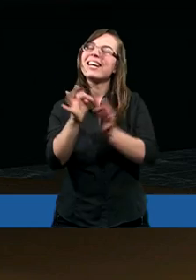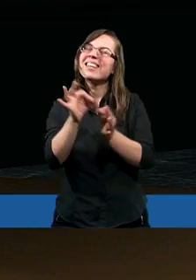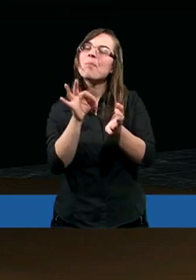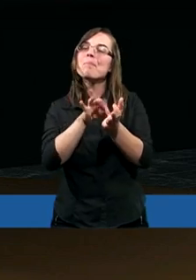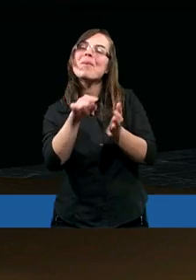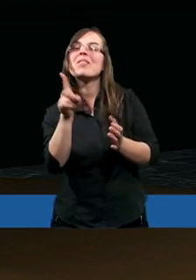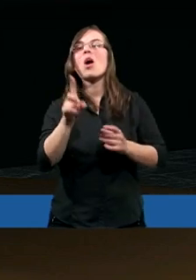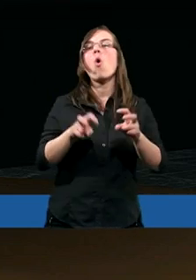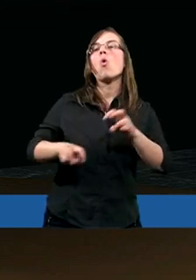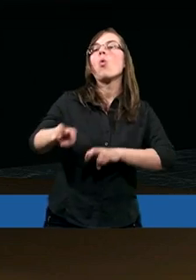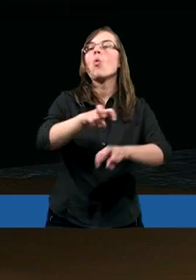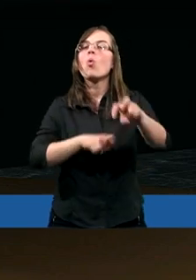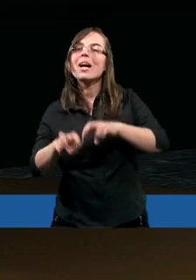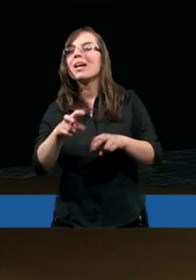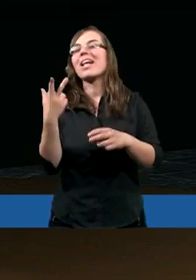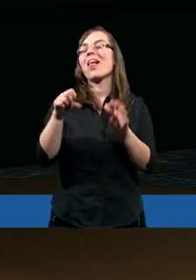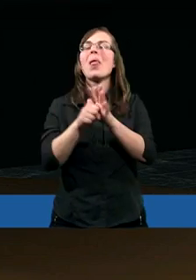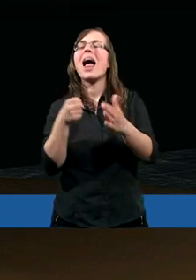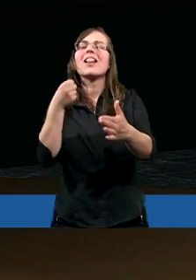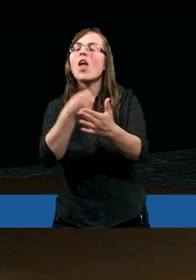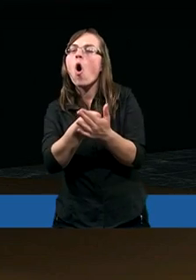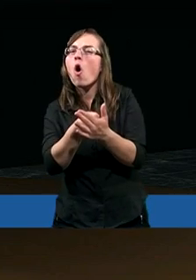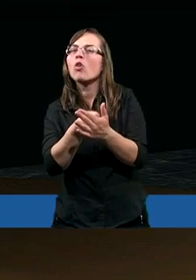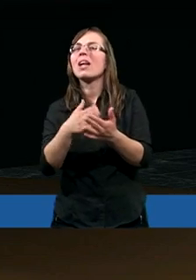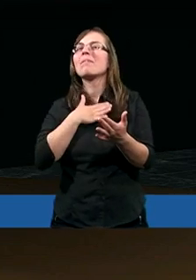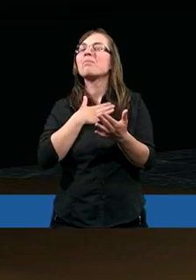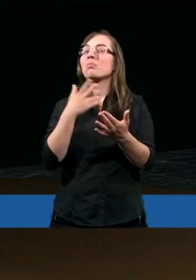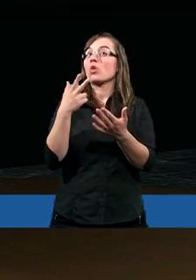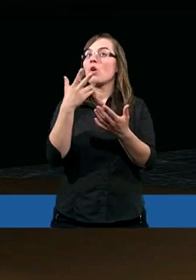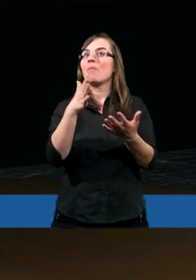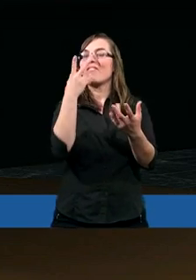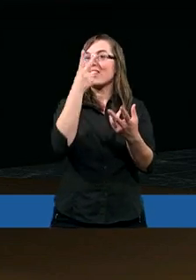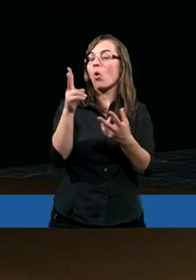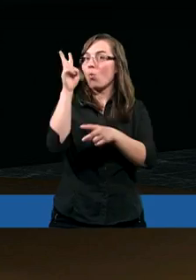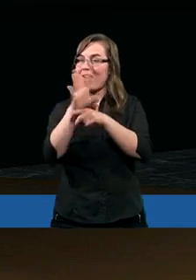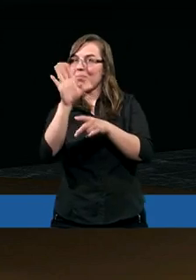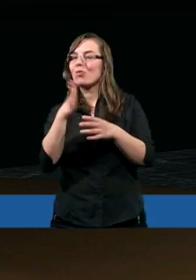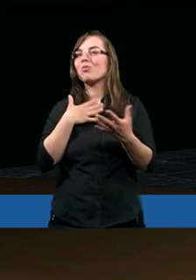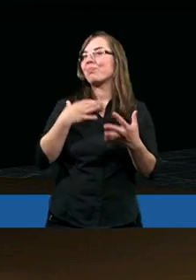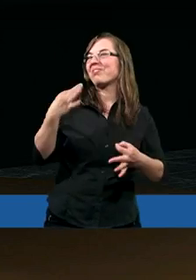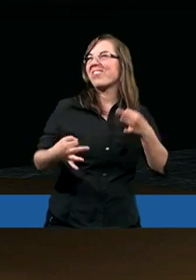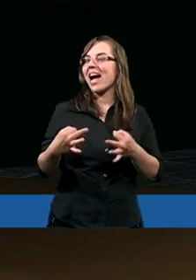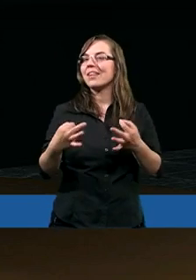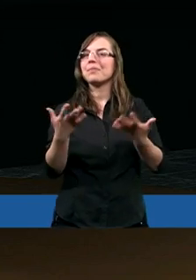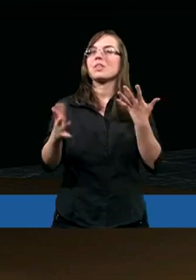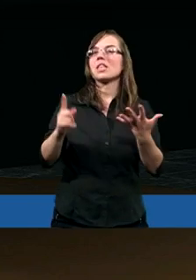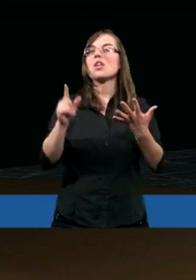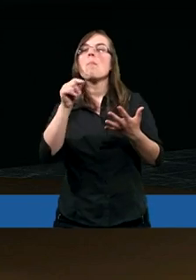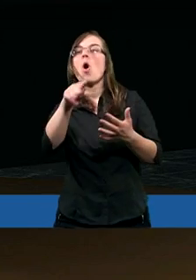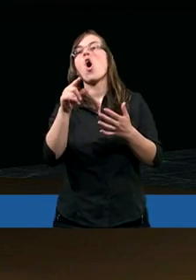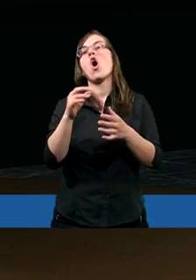takie rysy. Prawda? Nie do końca w pewnych momentach ufa Panu Bogu, dlatego mówi często o swojej żonie, że jest jego